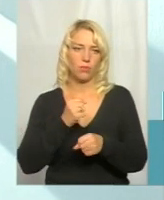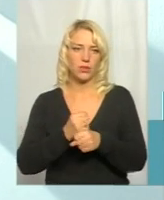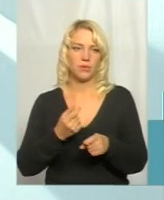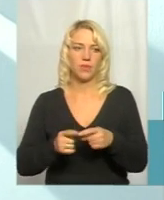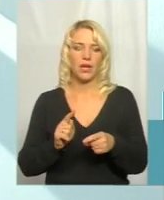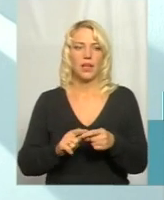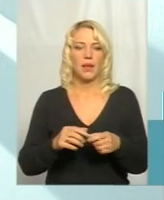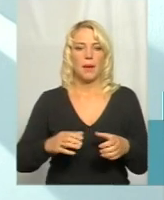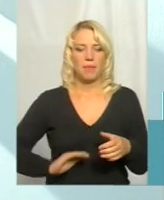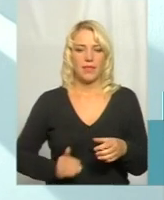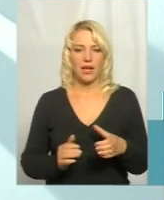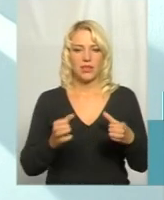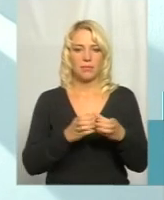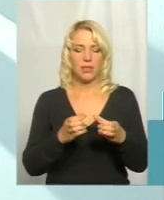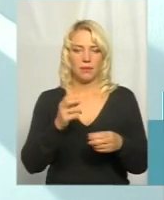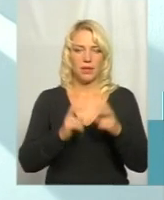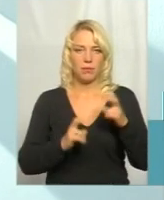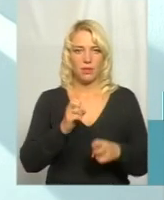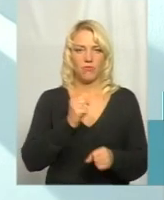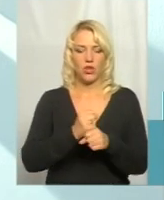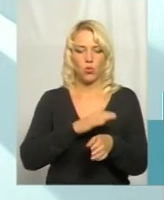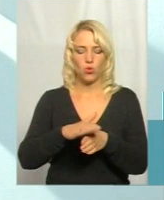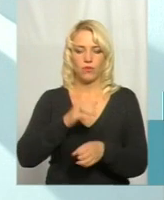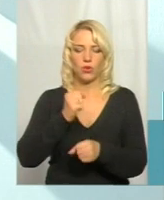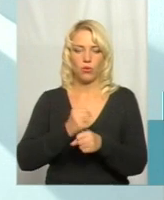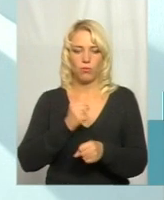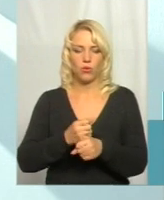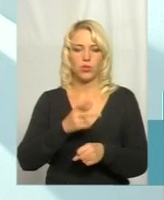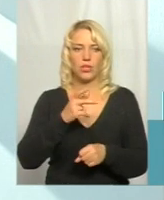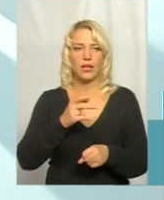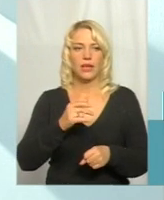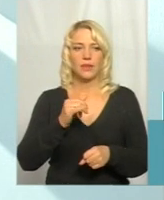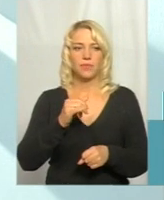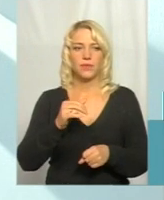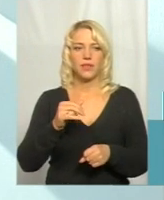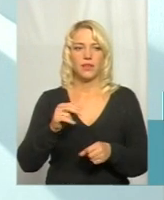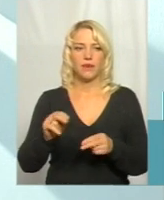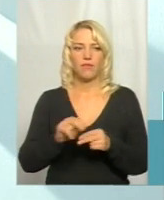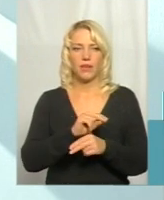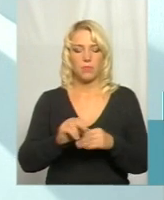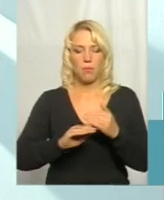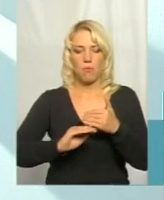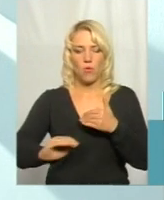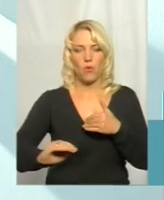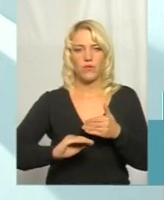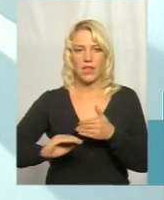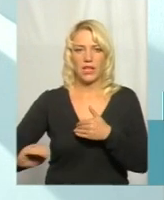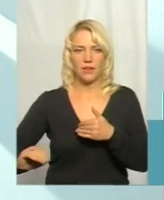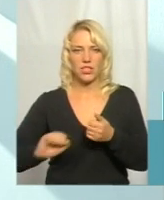Підрядне підприємство виконувало роботи з виправлення по експлуатаційному утриманню, виправлення профілю щебеневих покриттів.